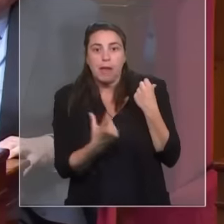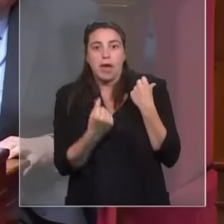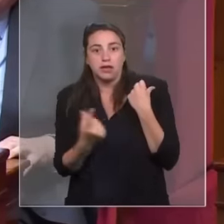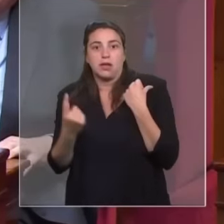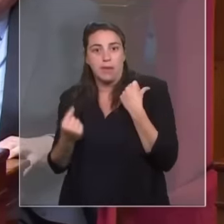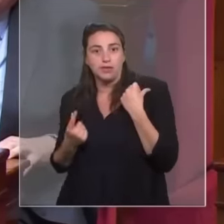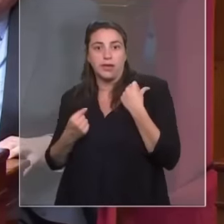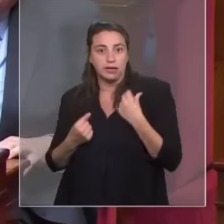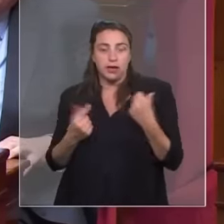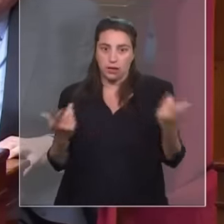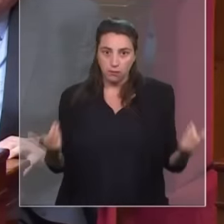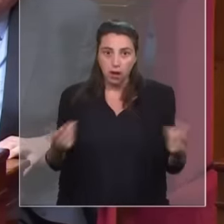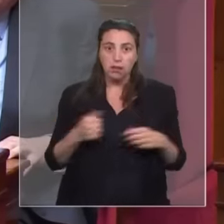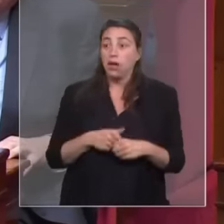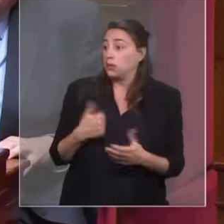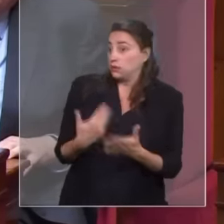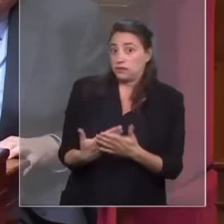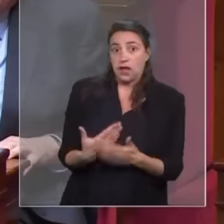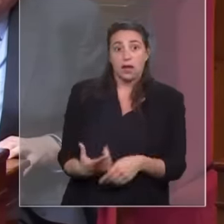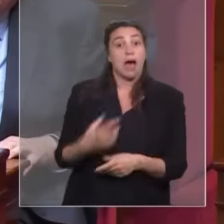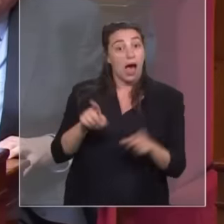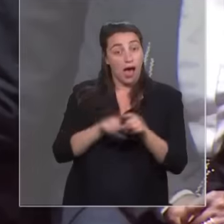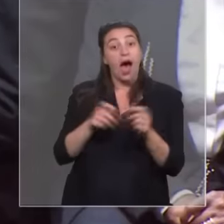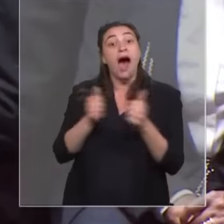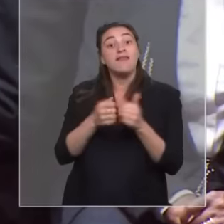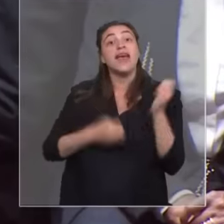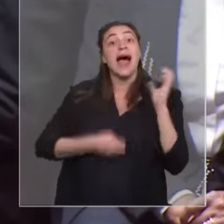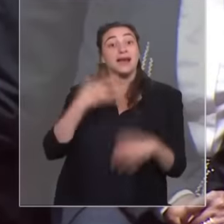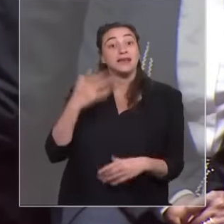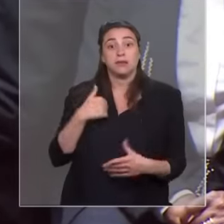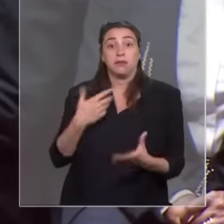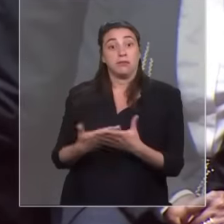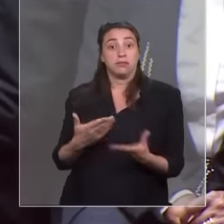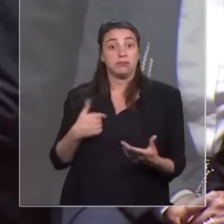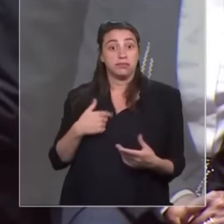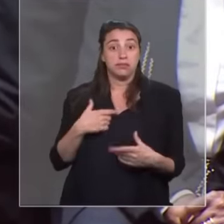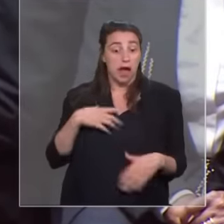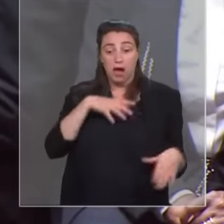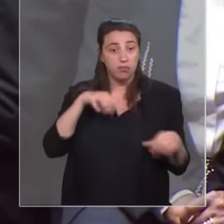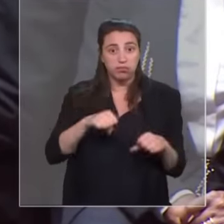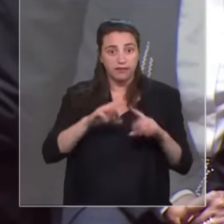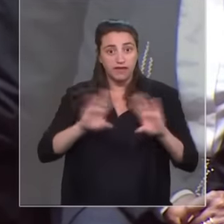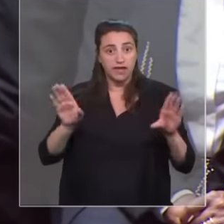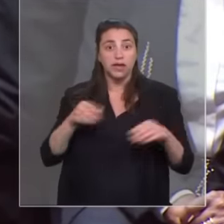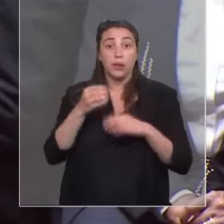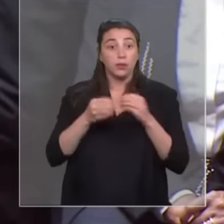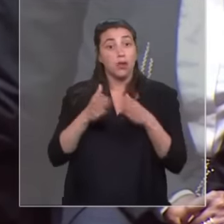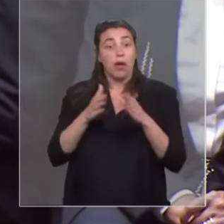jamais ni été prises, ni même n'ont été demandées. Et surtout, nous traitons l'Afrique